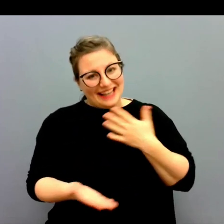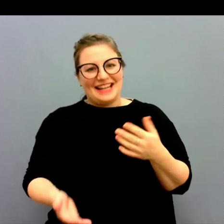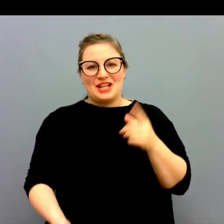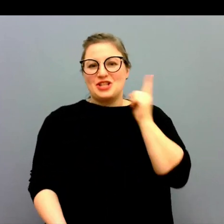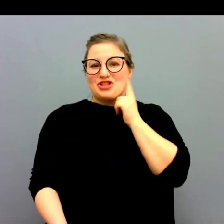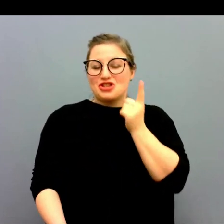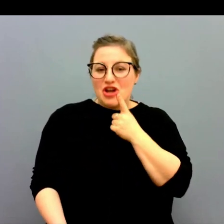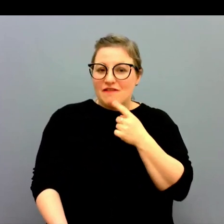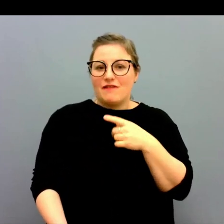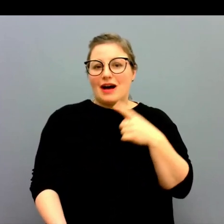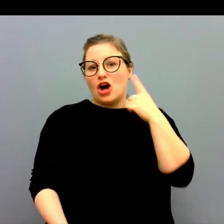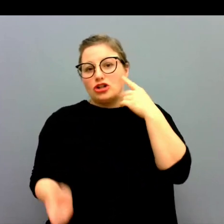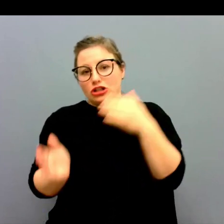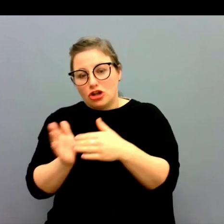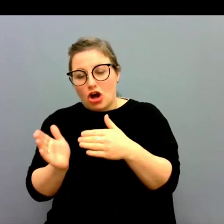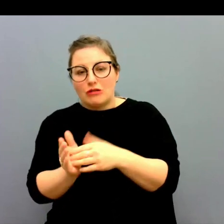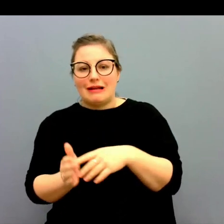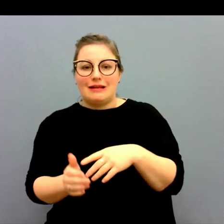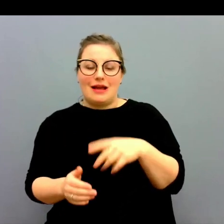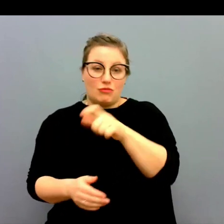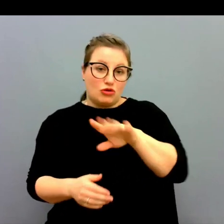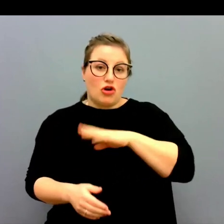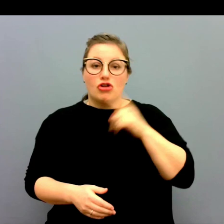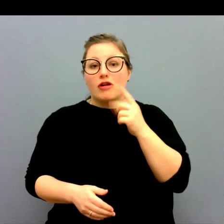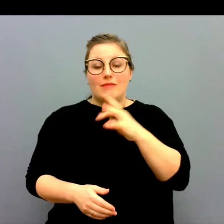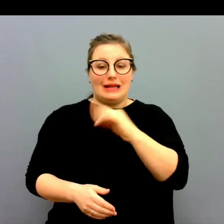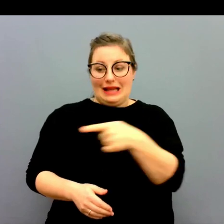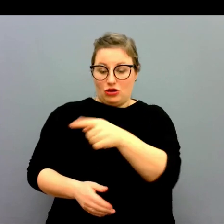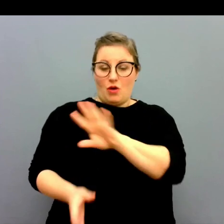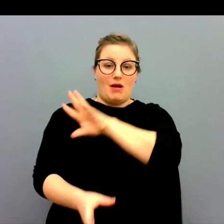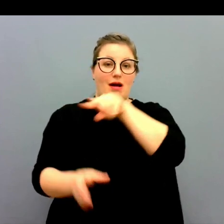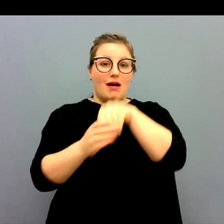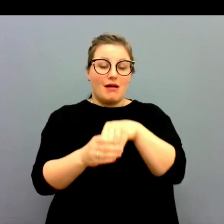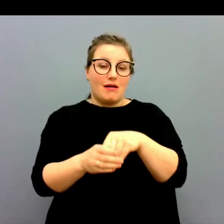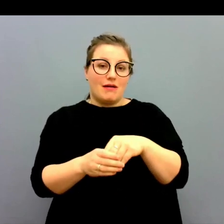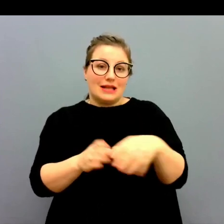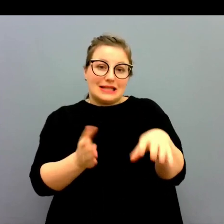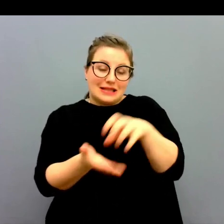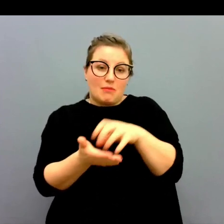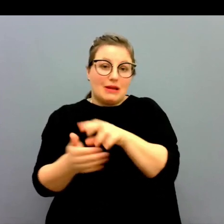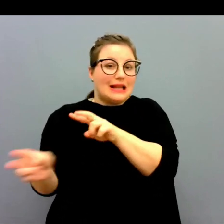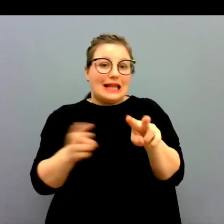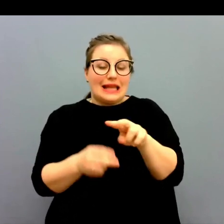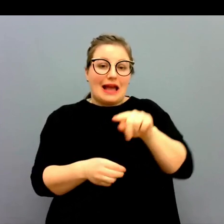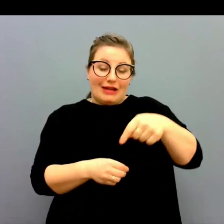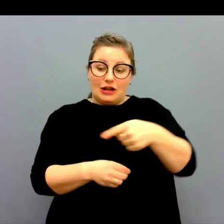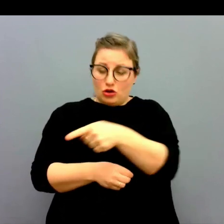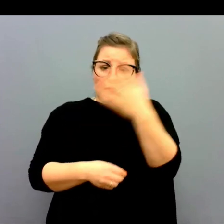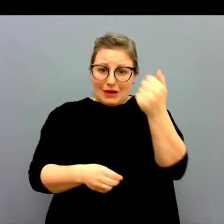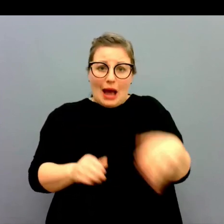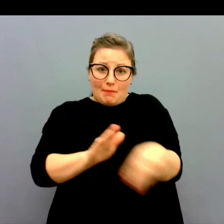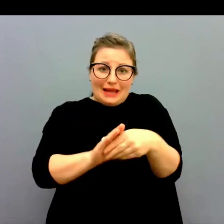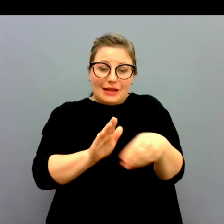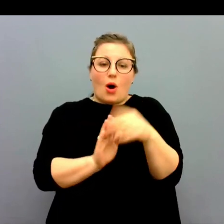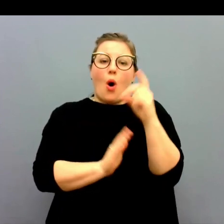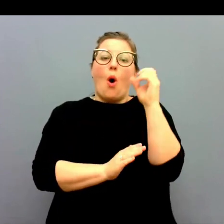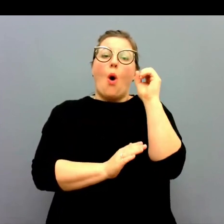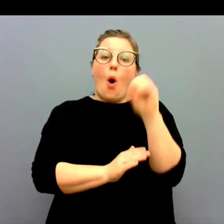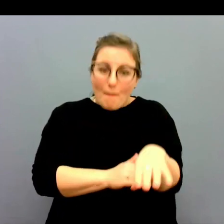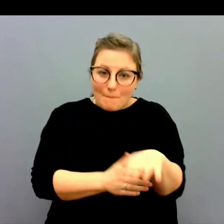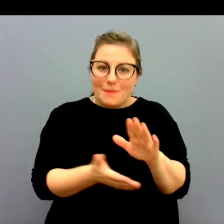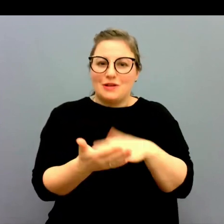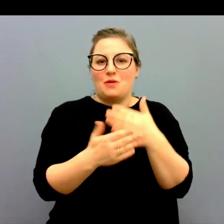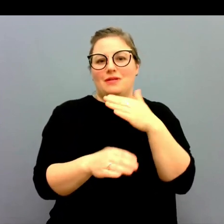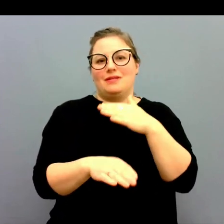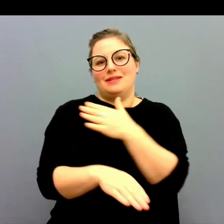döva, härselskadade och personer med dövlighet får delta i samhället på lika villkor. För de kan bidra till samhället. Om bara tolktjänsten